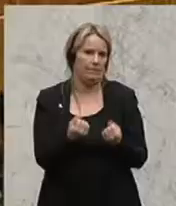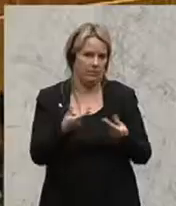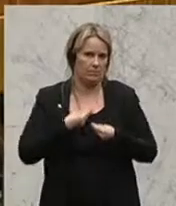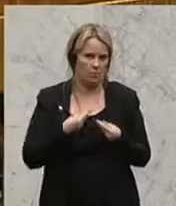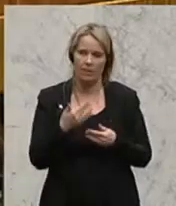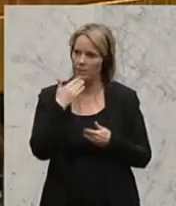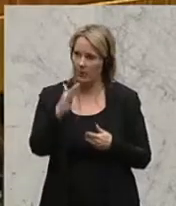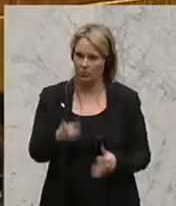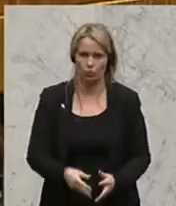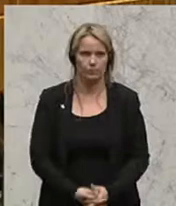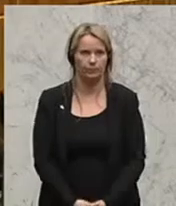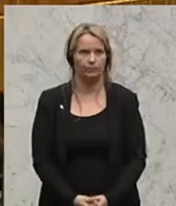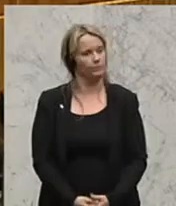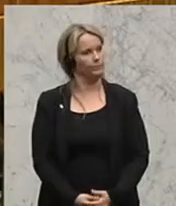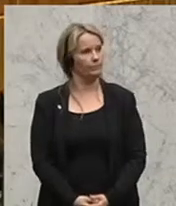Danke.